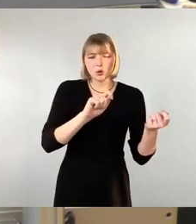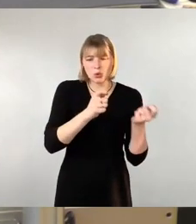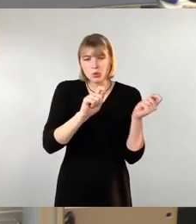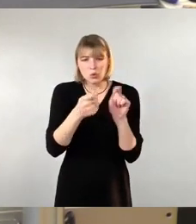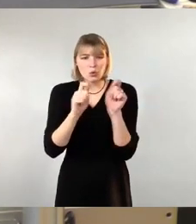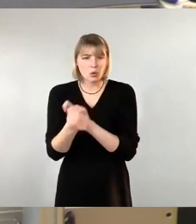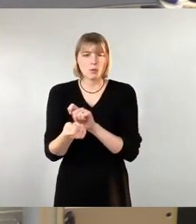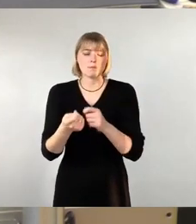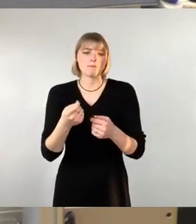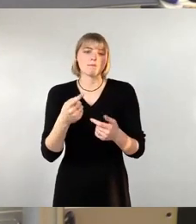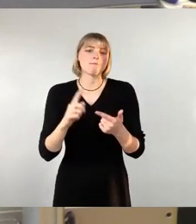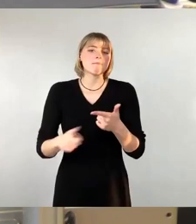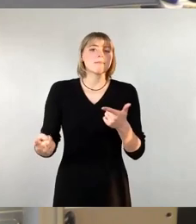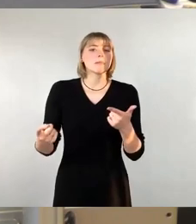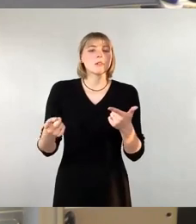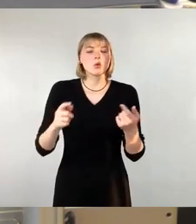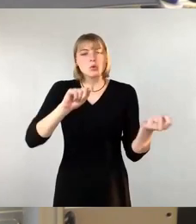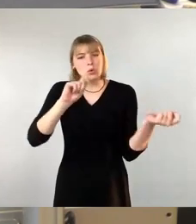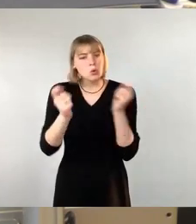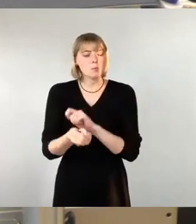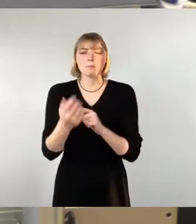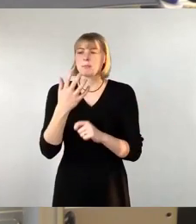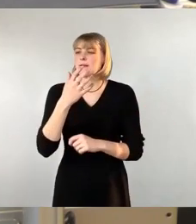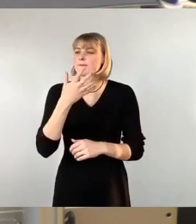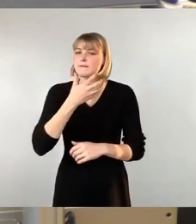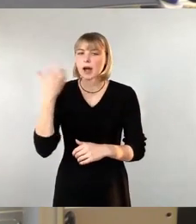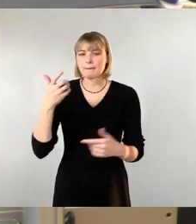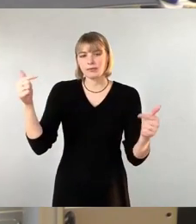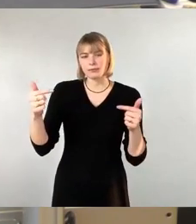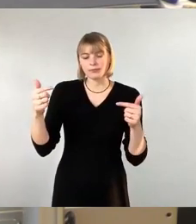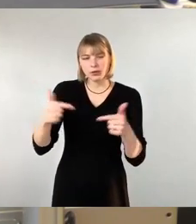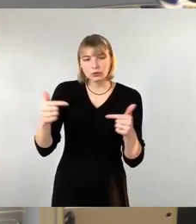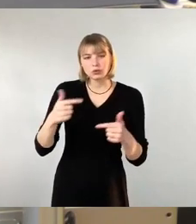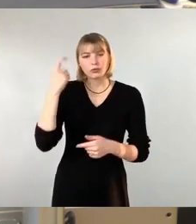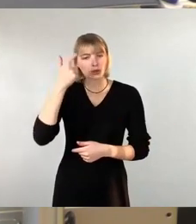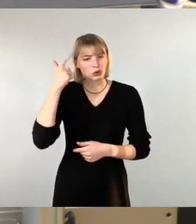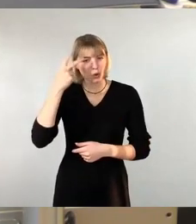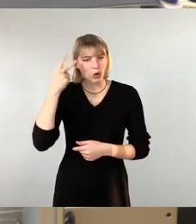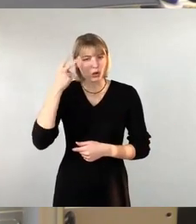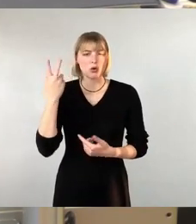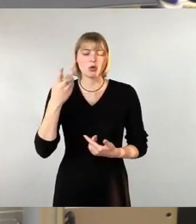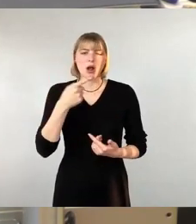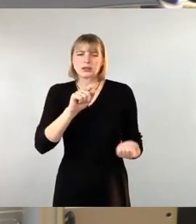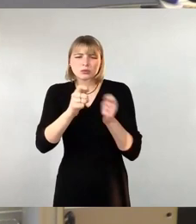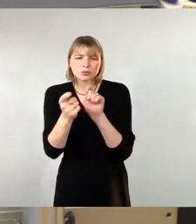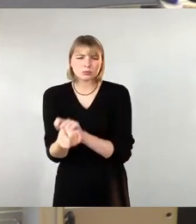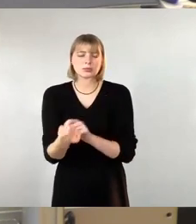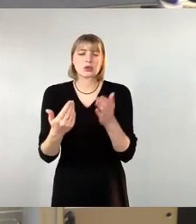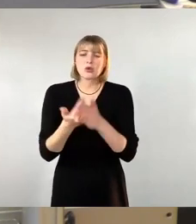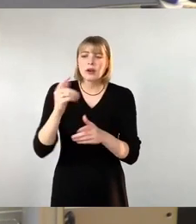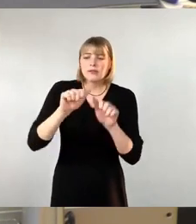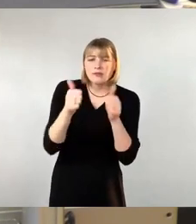weitgehende Umstrukturierung unserer Wärmeversorgung. Es geht um neue Formen der Mobilität und der